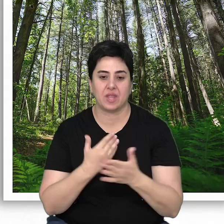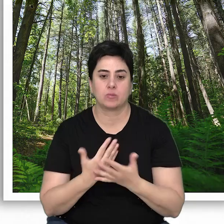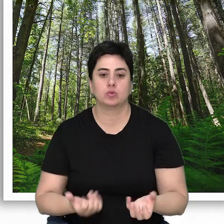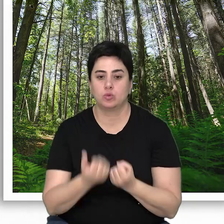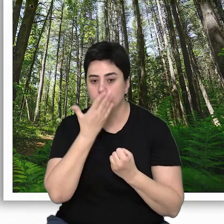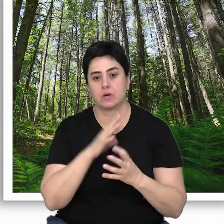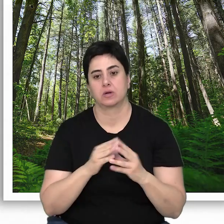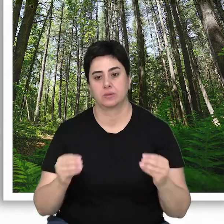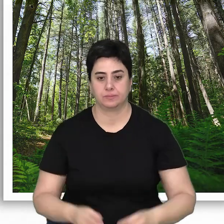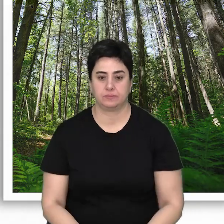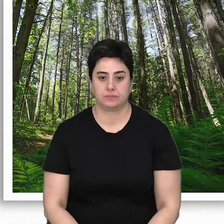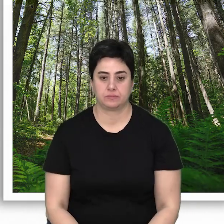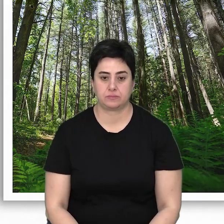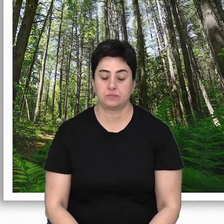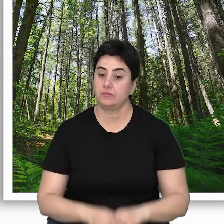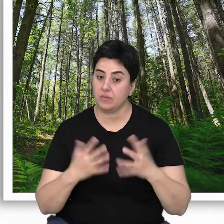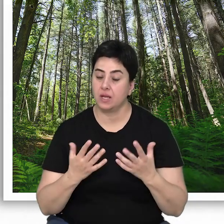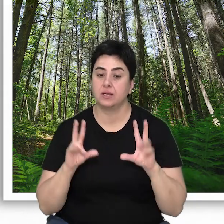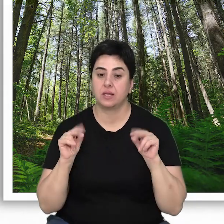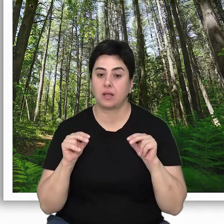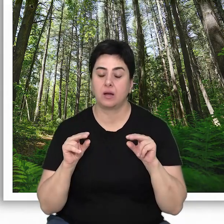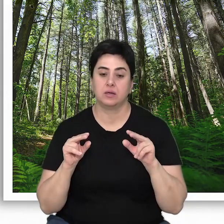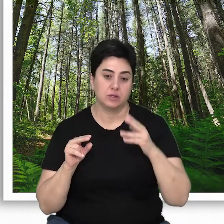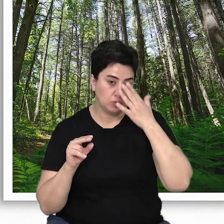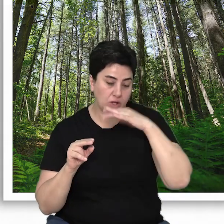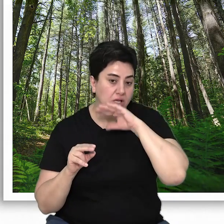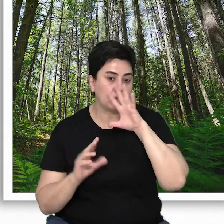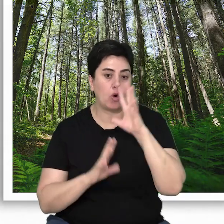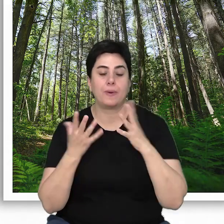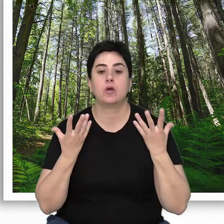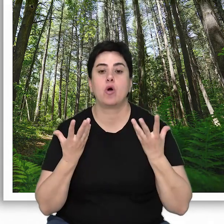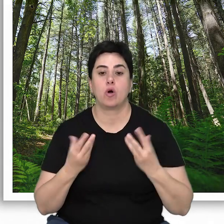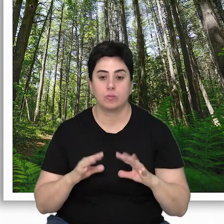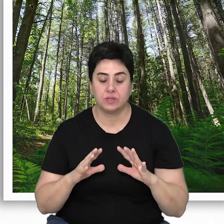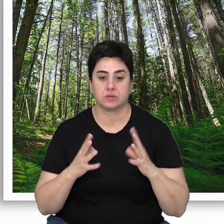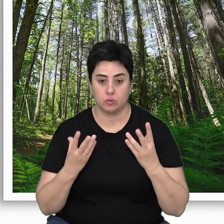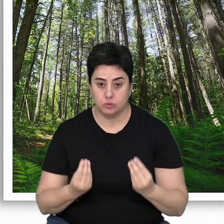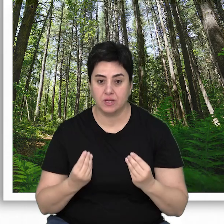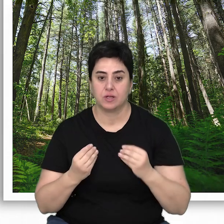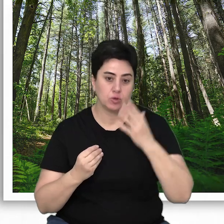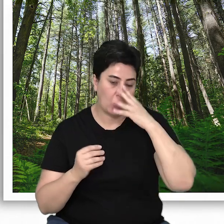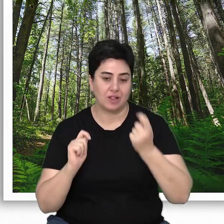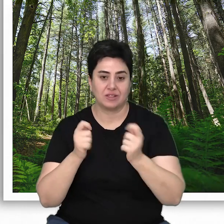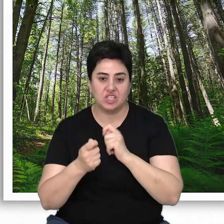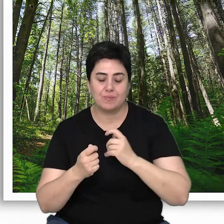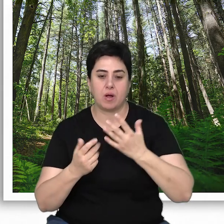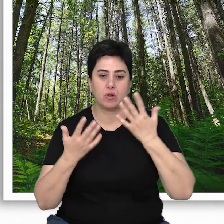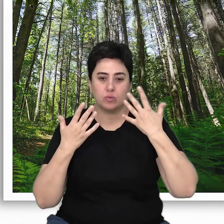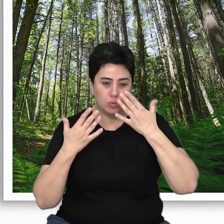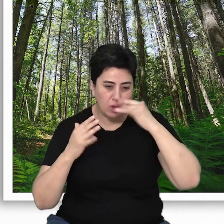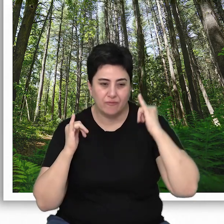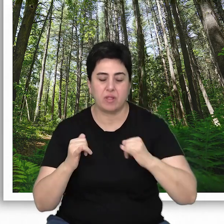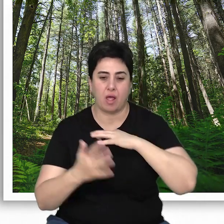yeteneğinin azalması anlamına gelmektedir. Eğer yeterli doğal yaşlı orman alanına sahip olursak, doğal değişimler ve